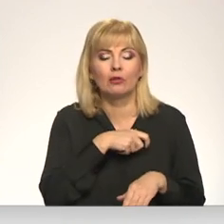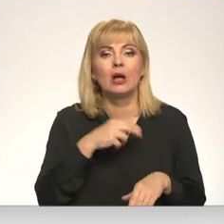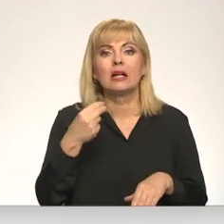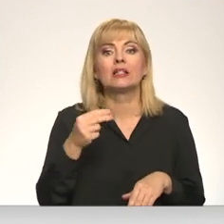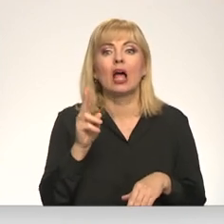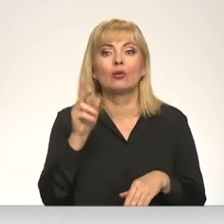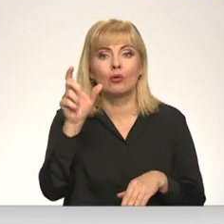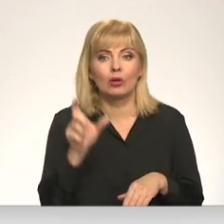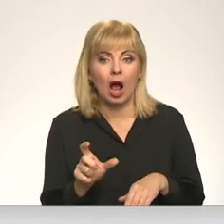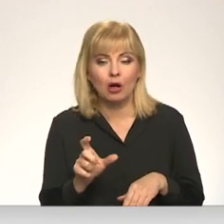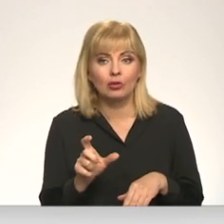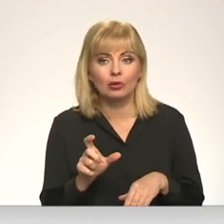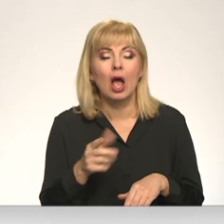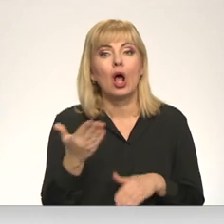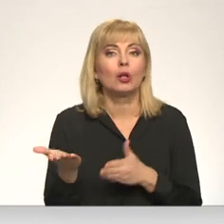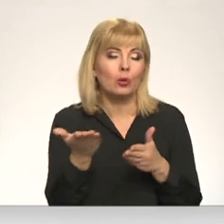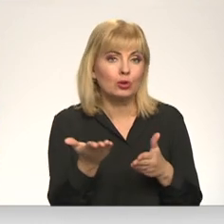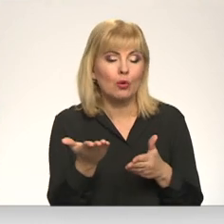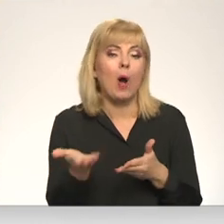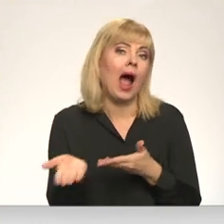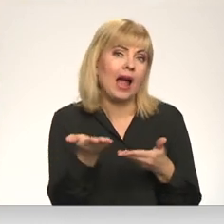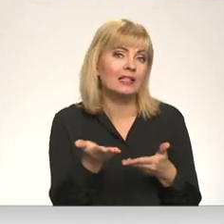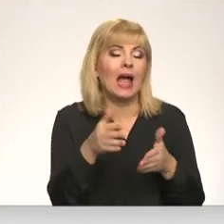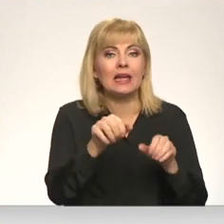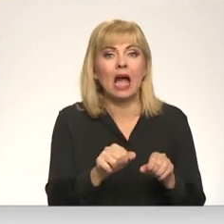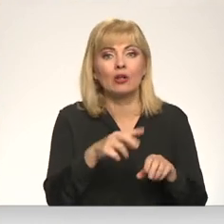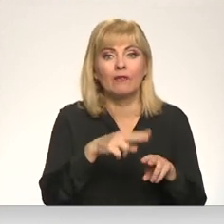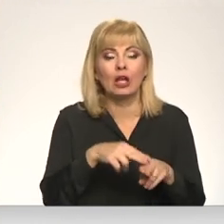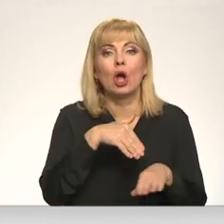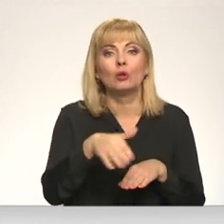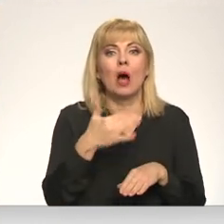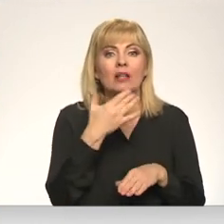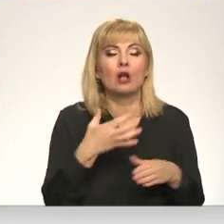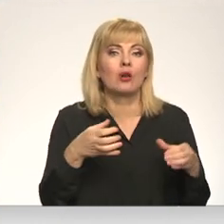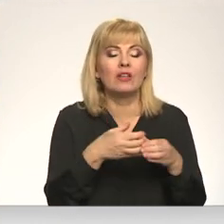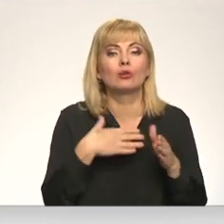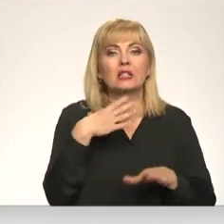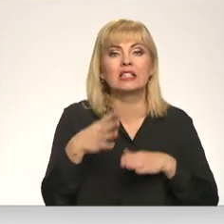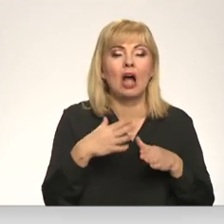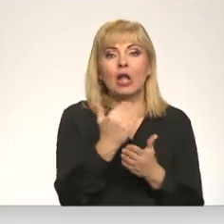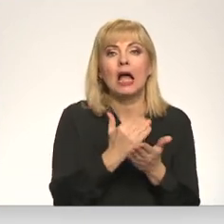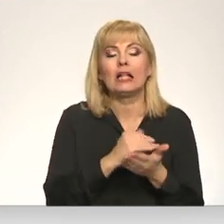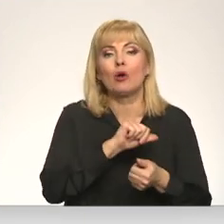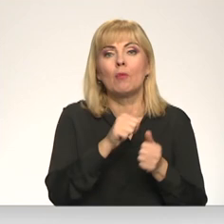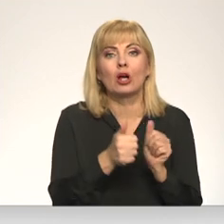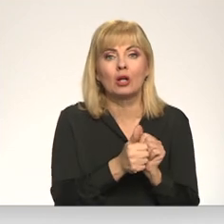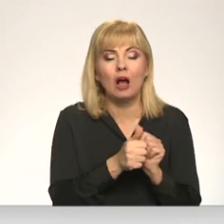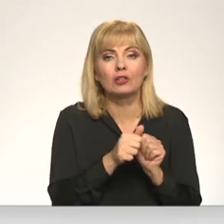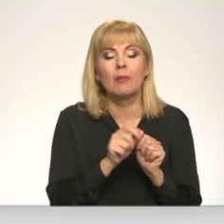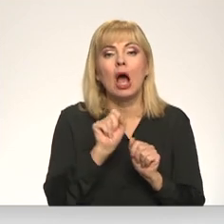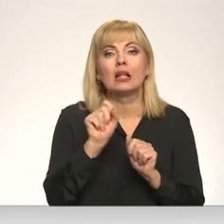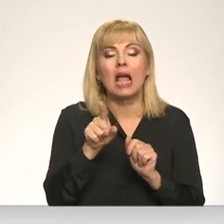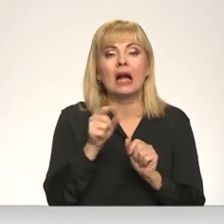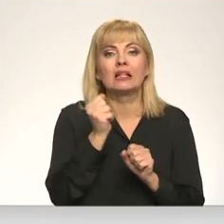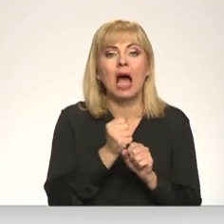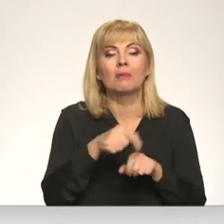Treķakai, aicina ieņemt vietu. Parlaments noraidīja Nacionālās apvienības sagatavotos likuma grozījumus, liek darba devējiem